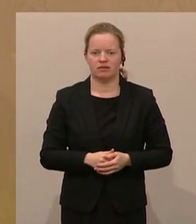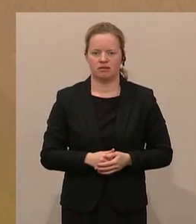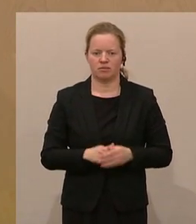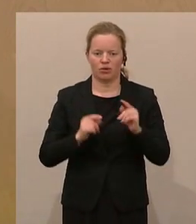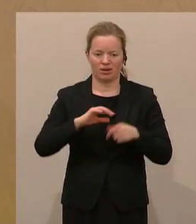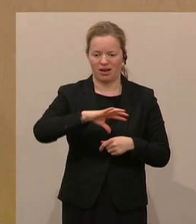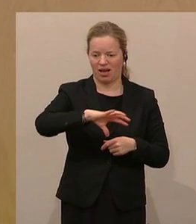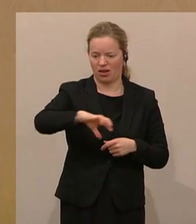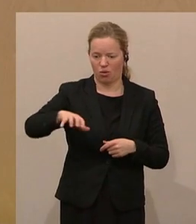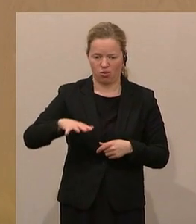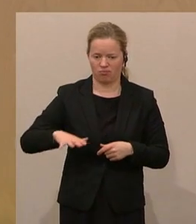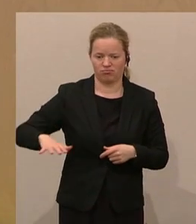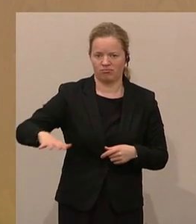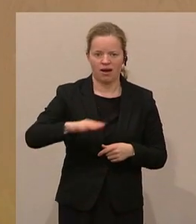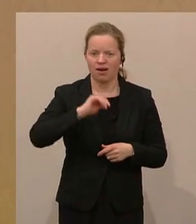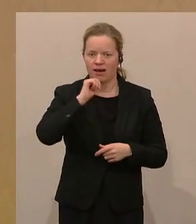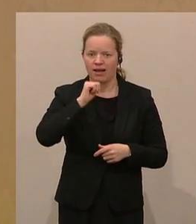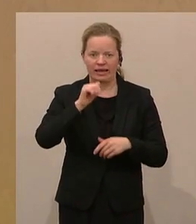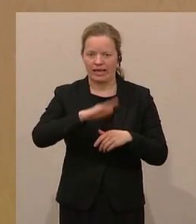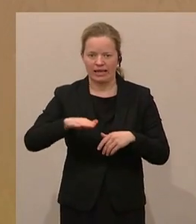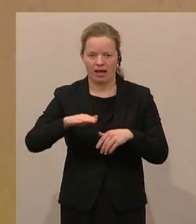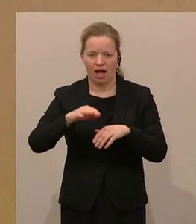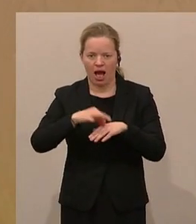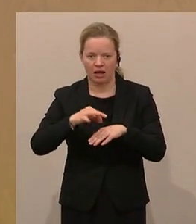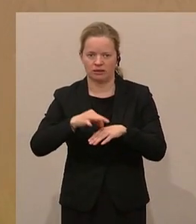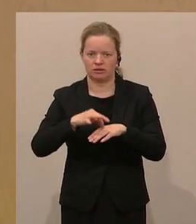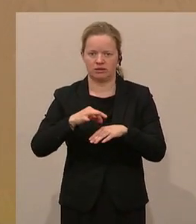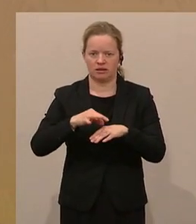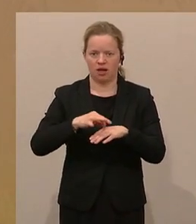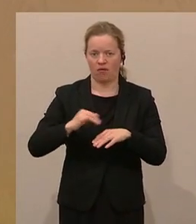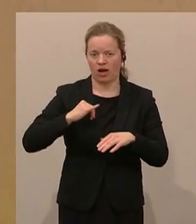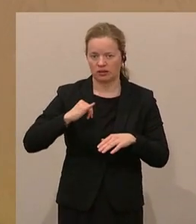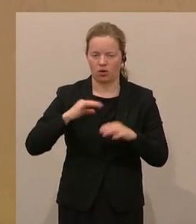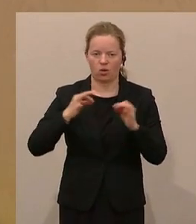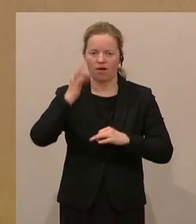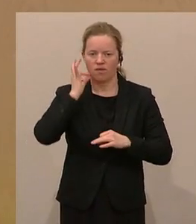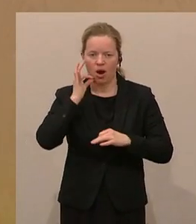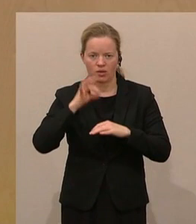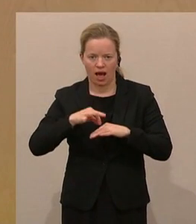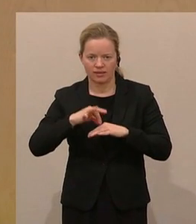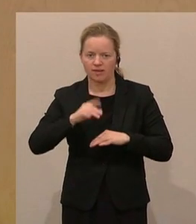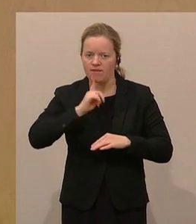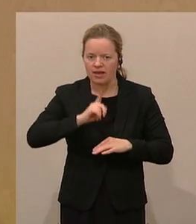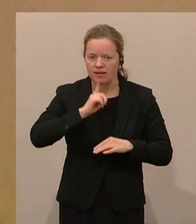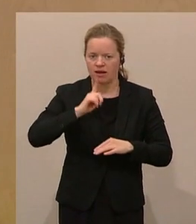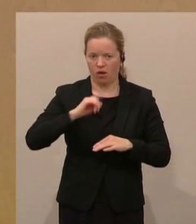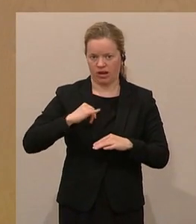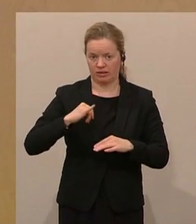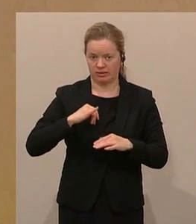Regionen keine Kinderärzte auf Kasse oder keine oder nur sehr wenige Frauenärzte auf Kasse verfügbar sind.